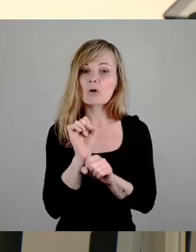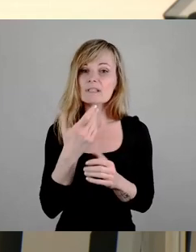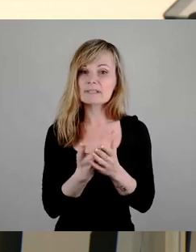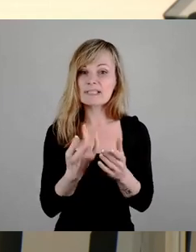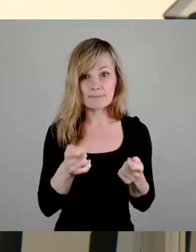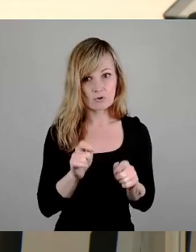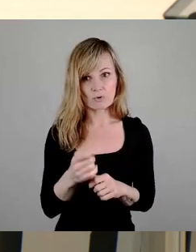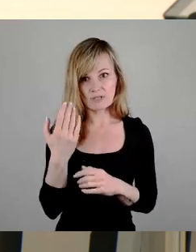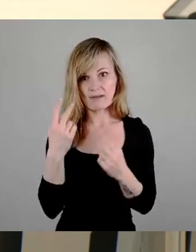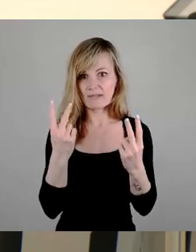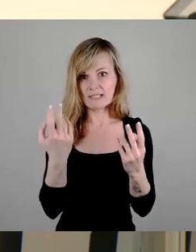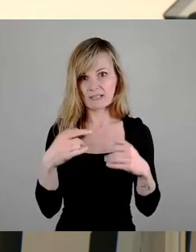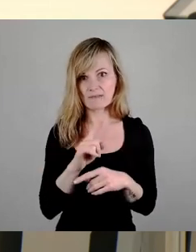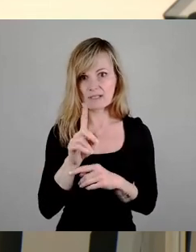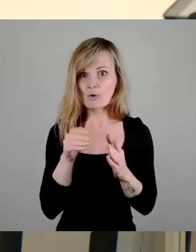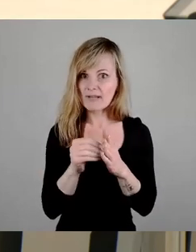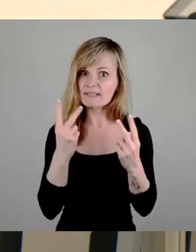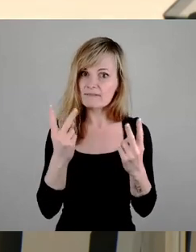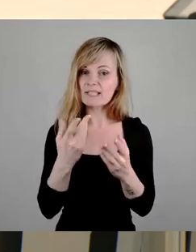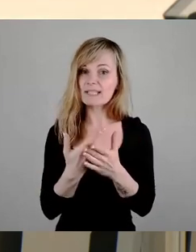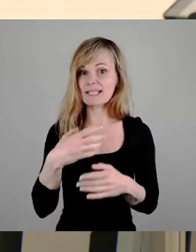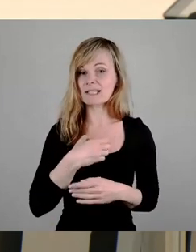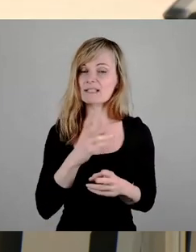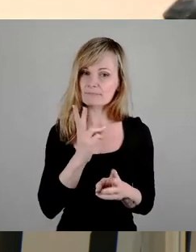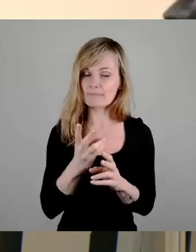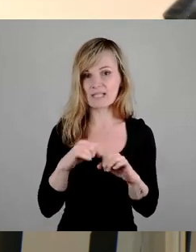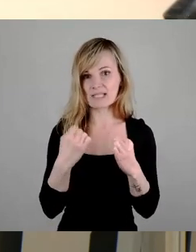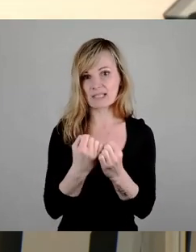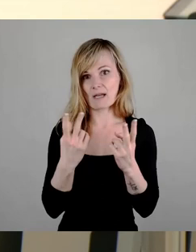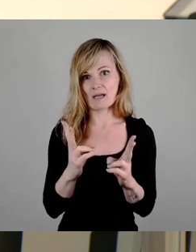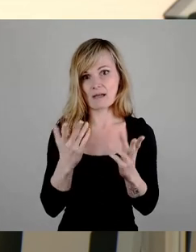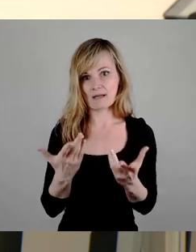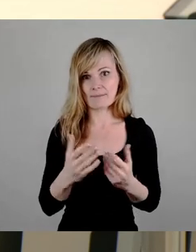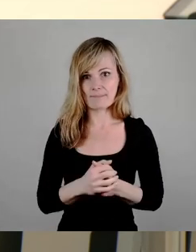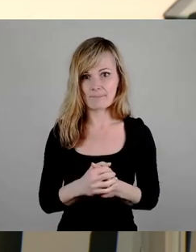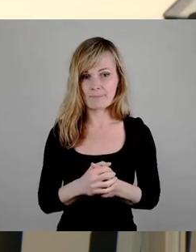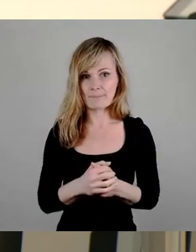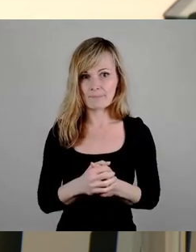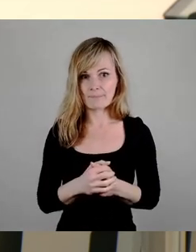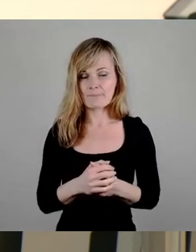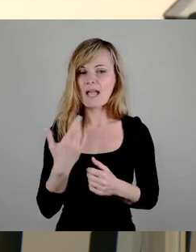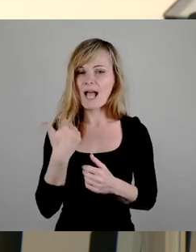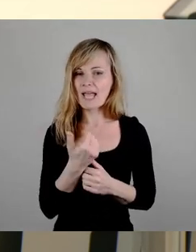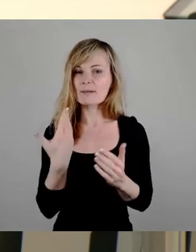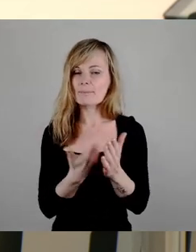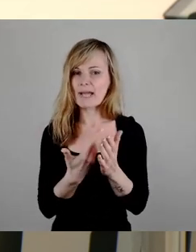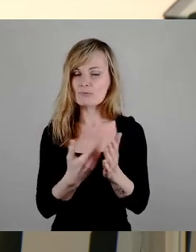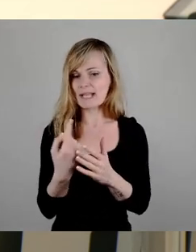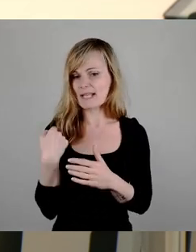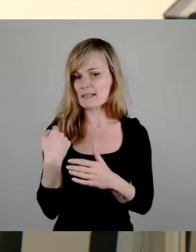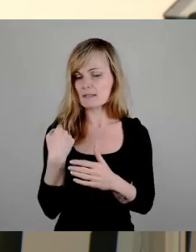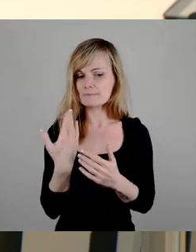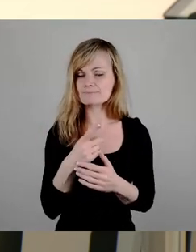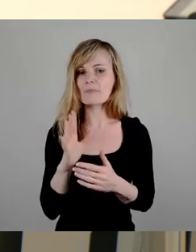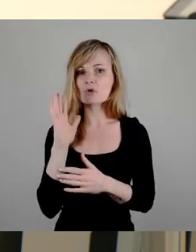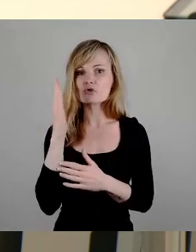weiterhin wichtig ist, dass Dresden sicherer Hafen ist. Ich möchte als ein Beispiel da mal auf einen Artikel verweisen, der ist gestern bei Spiegel